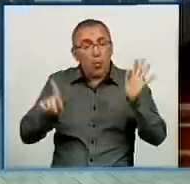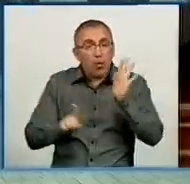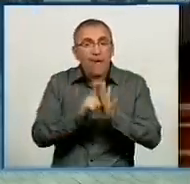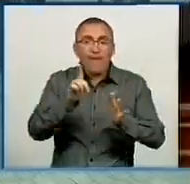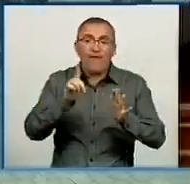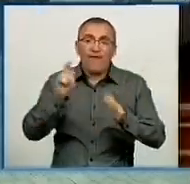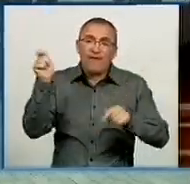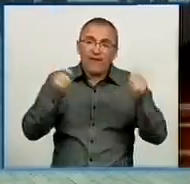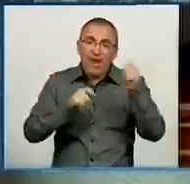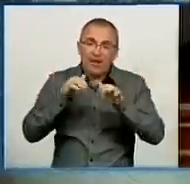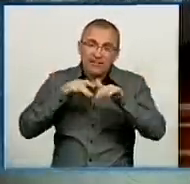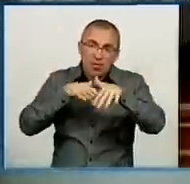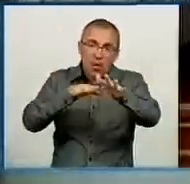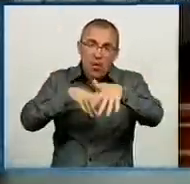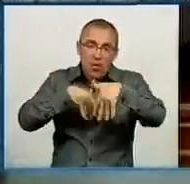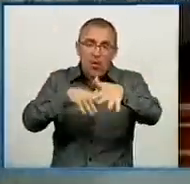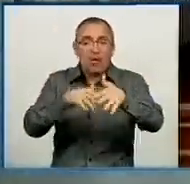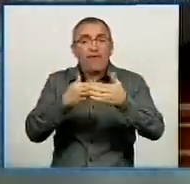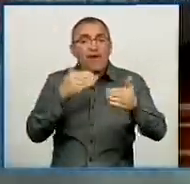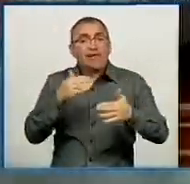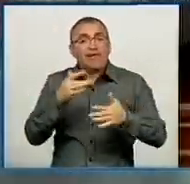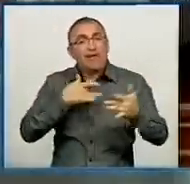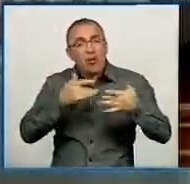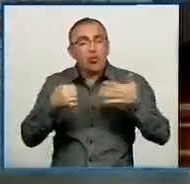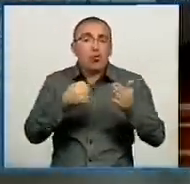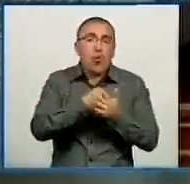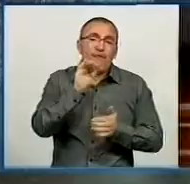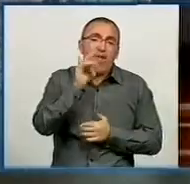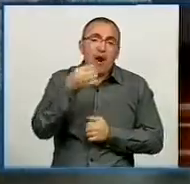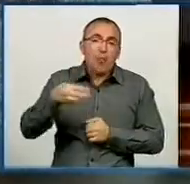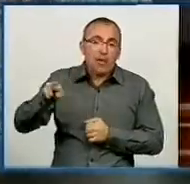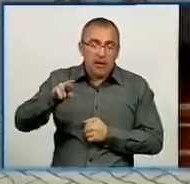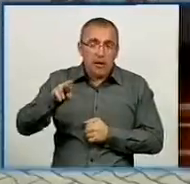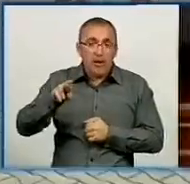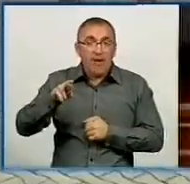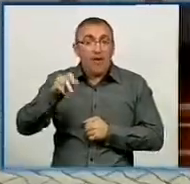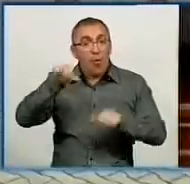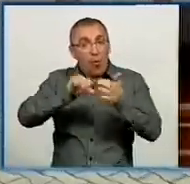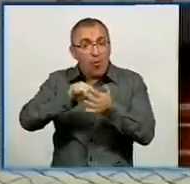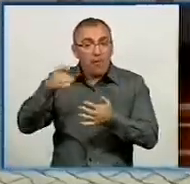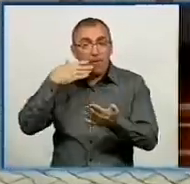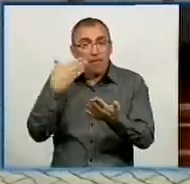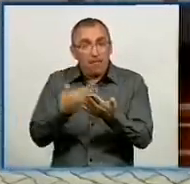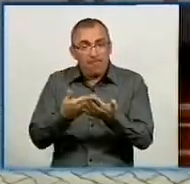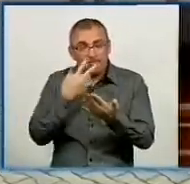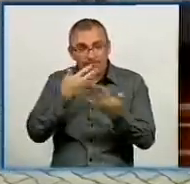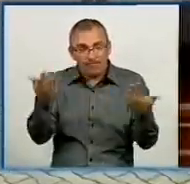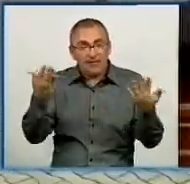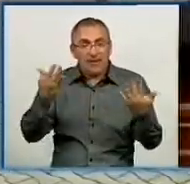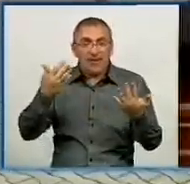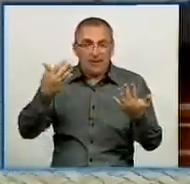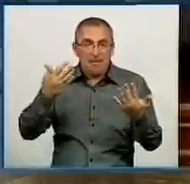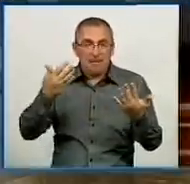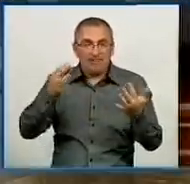фестивальною ходою творчих колективів від театру до філармонії. Уже біля філармонії учасники конкурсу презентували своє мистецтво у рамках